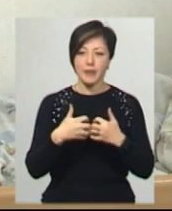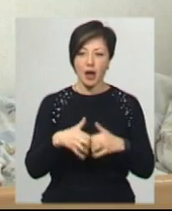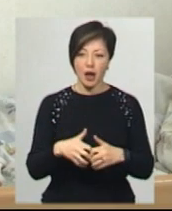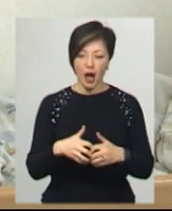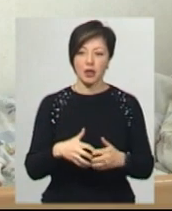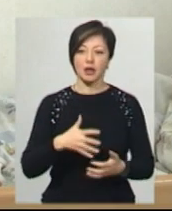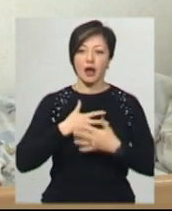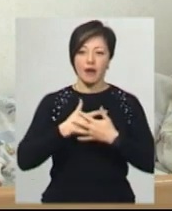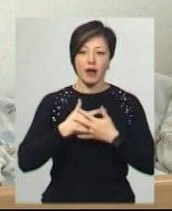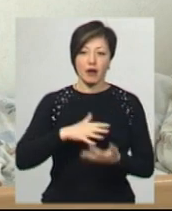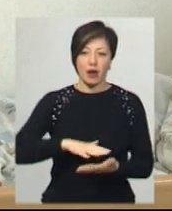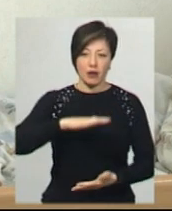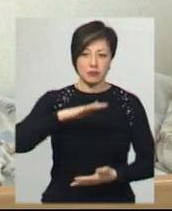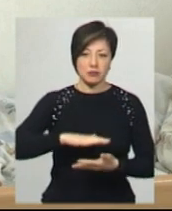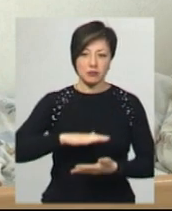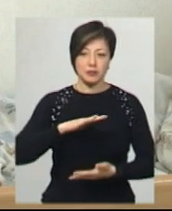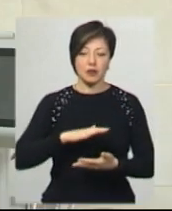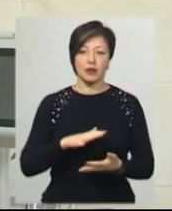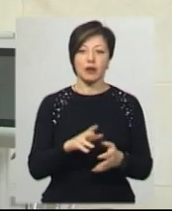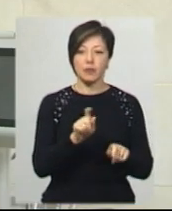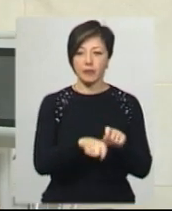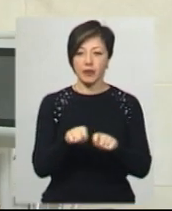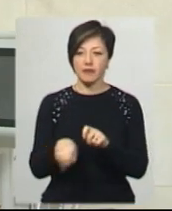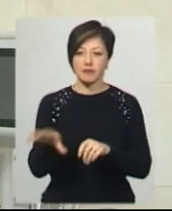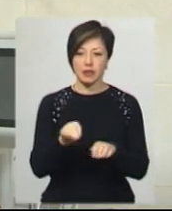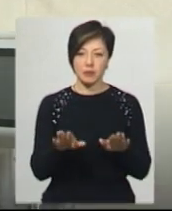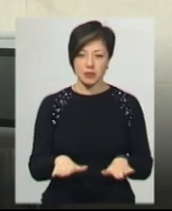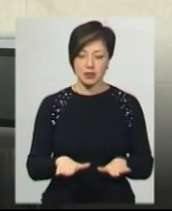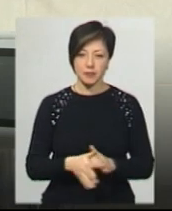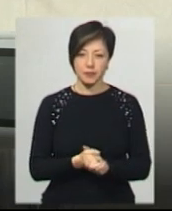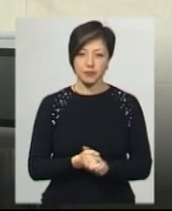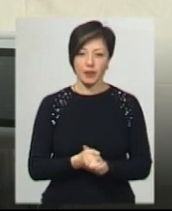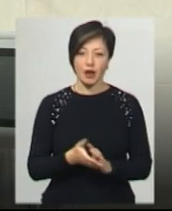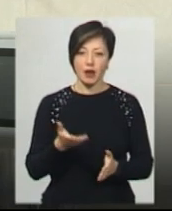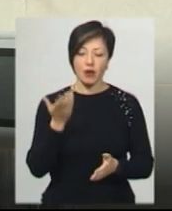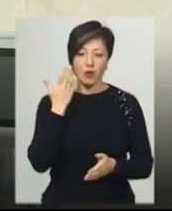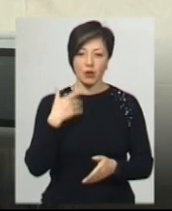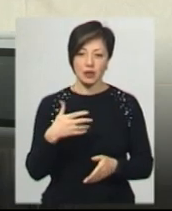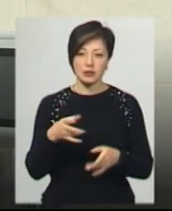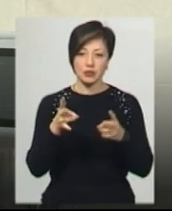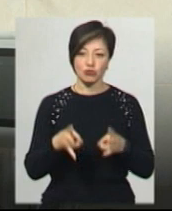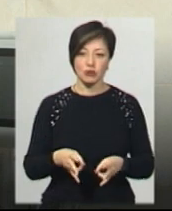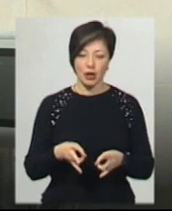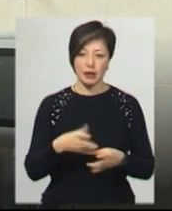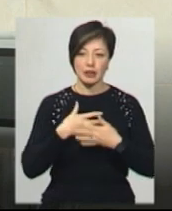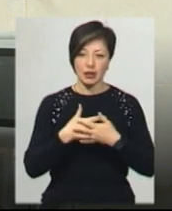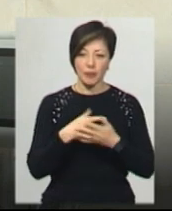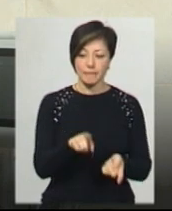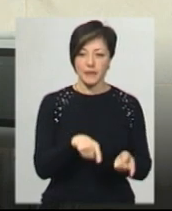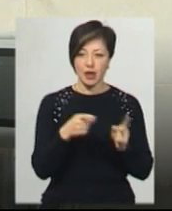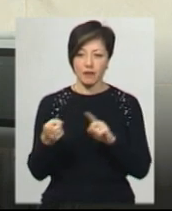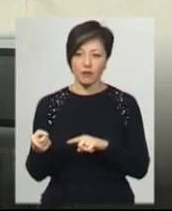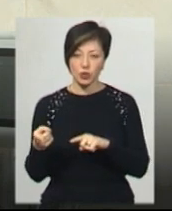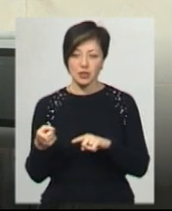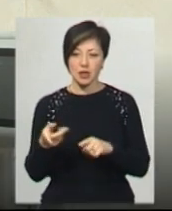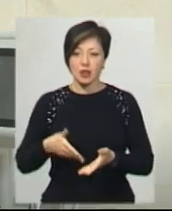вентиляції допомагає лікарям відзлятковувати все на місці. Страдає функція дихання, хворі переводяться на штучну вентиляцію легень,